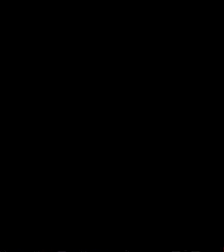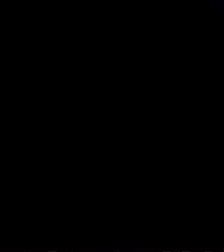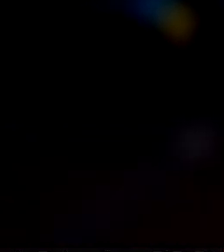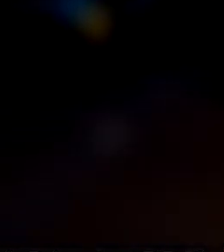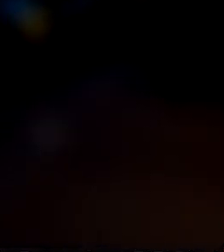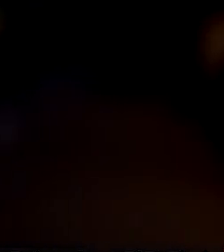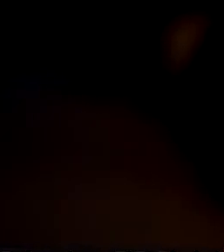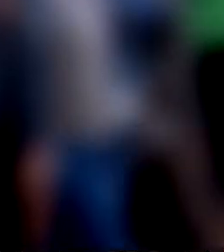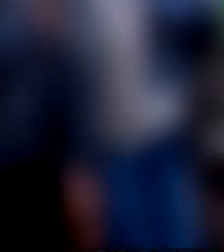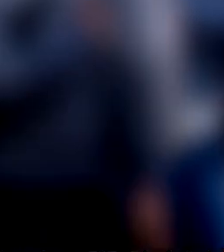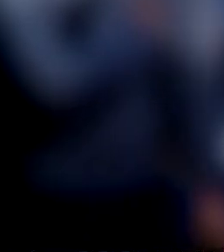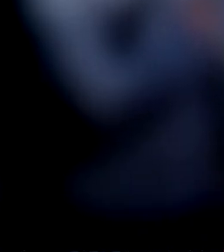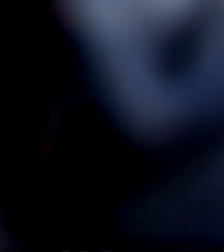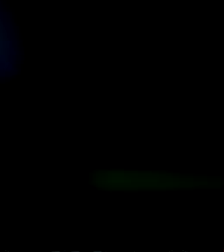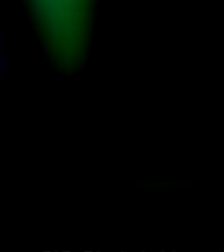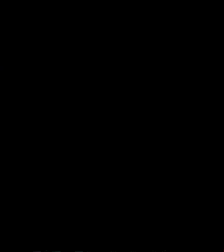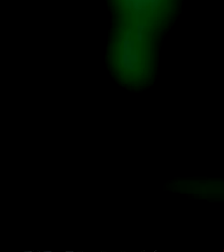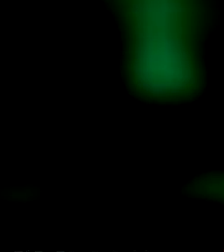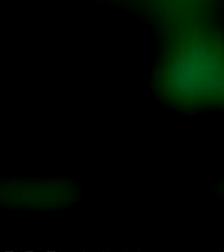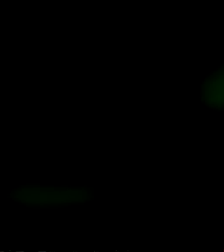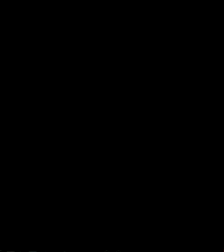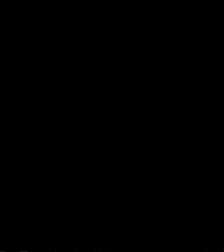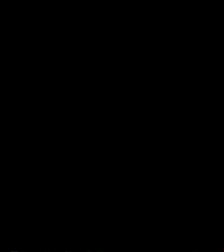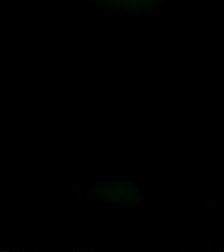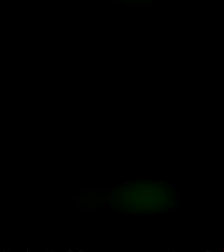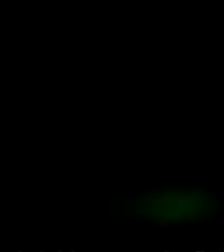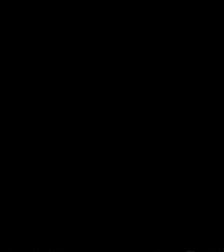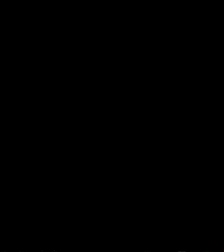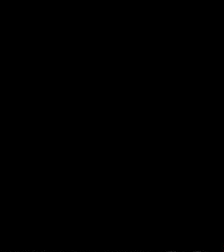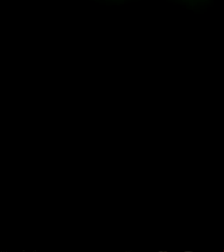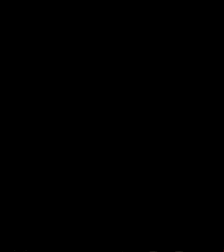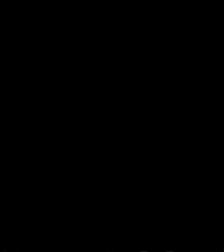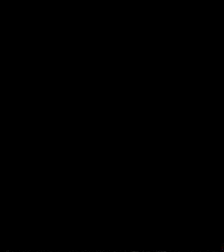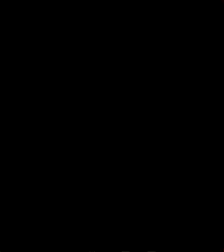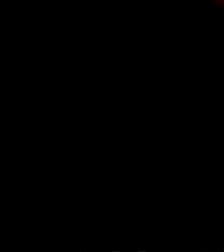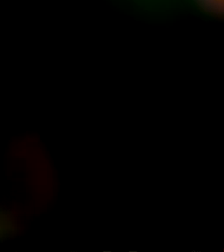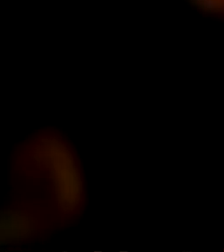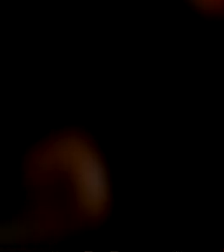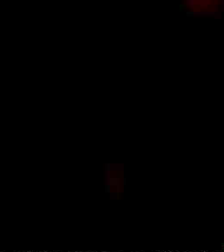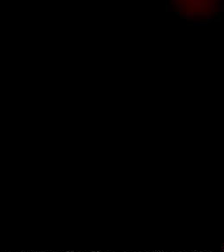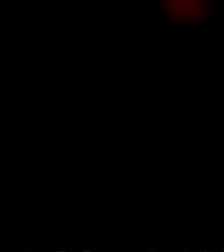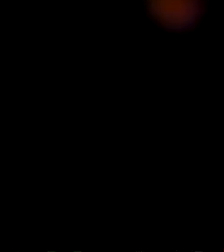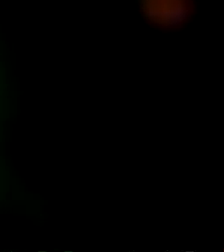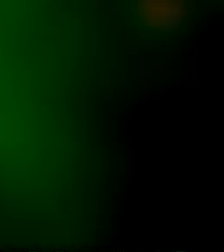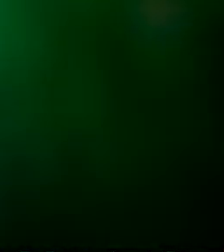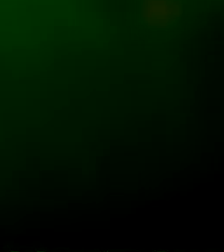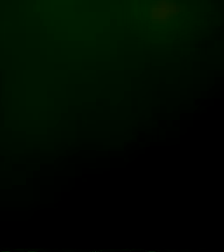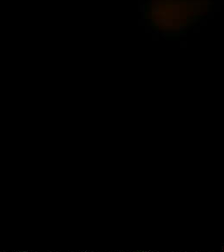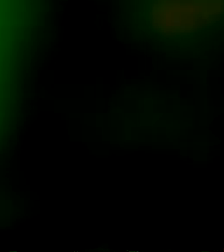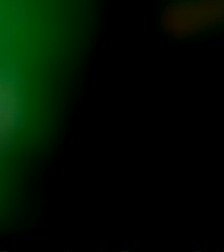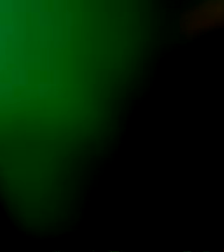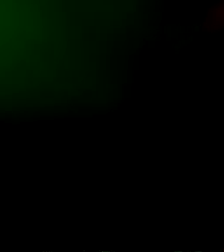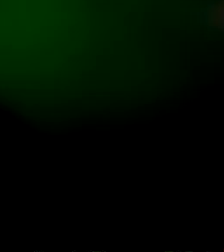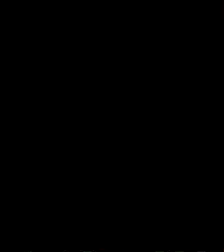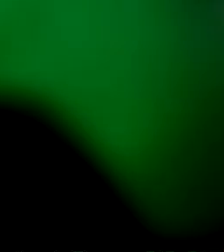tuvākajam poligonam ar automašīnu jābrauc 20 minūtes. Iespējams, šis būs vieglākais jautājums politiķiem, kur dzīvo